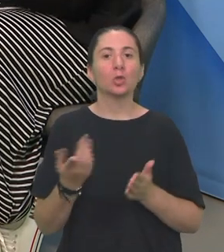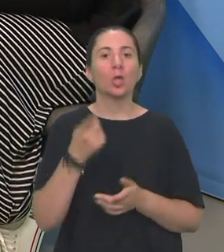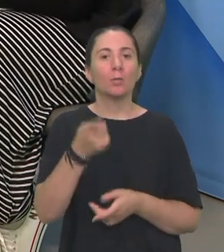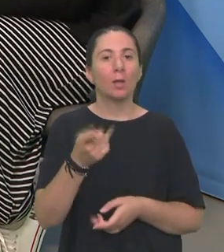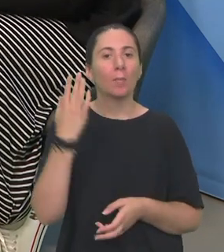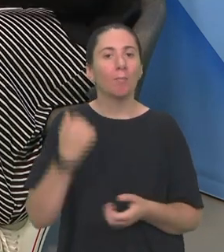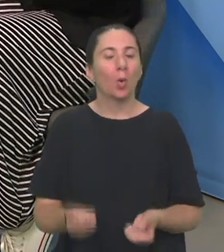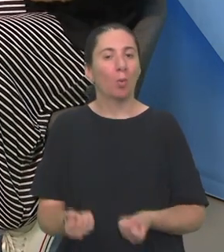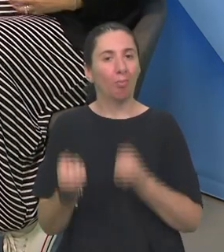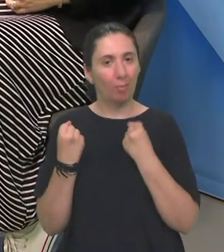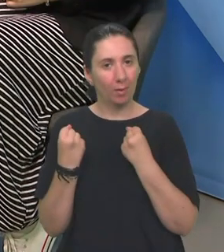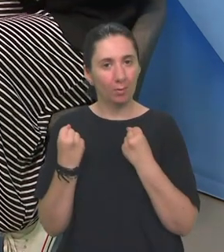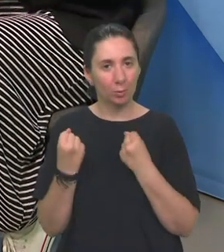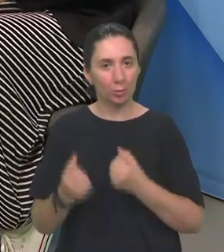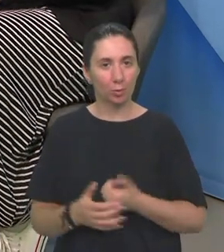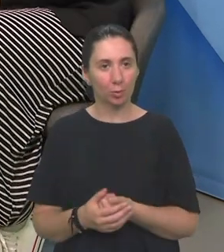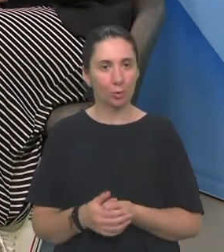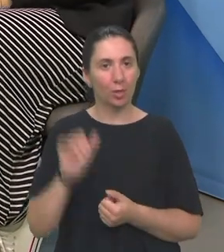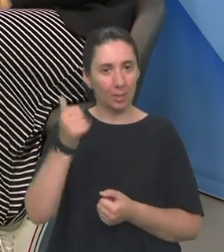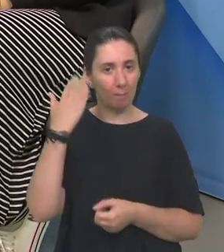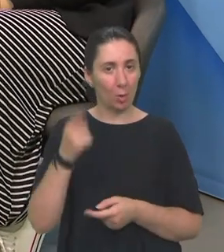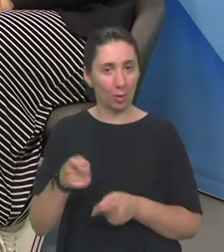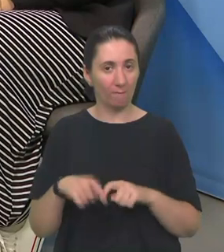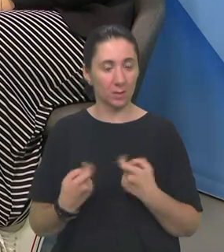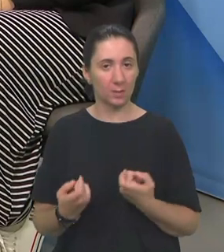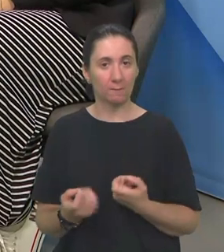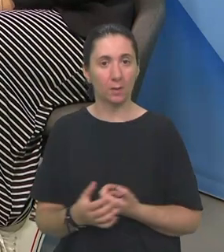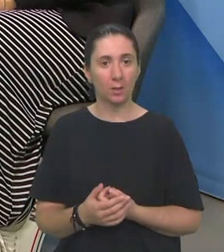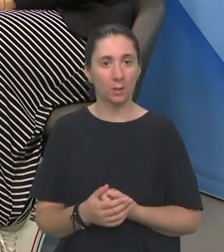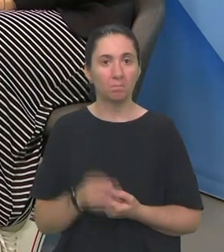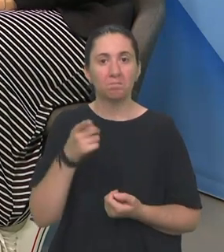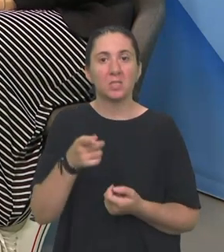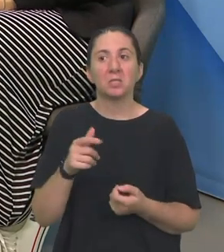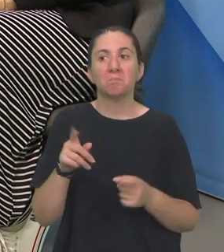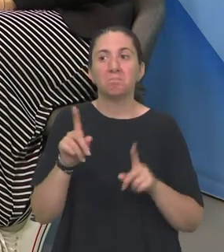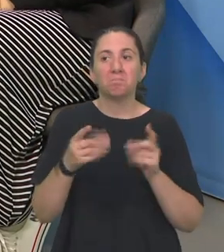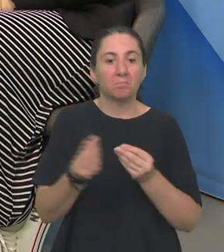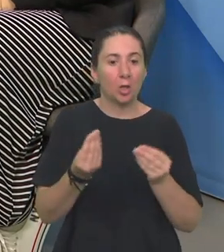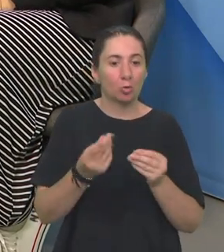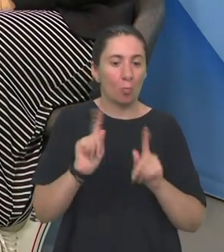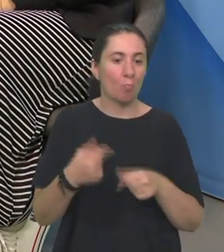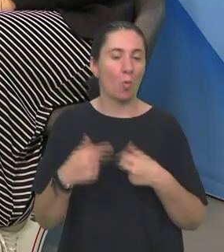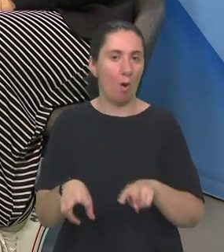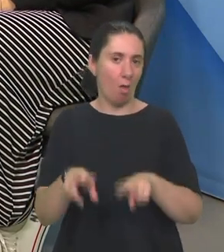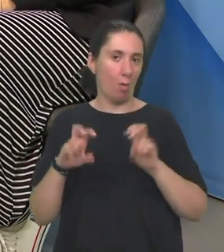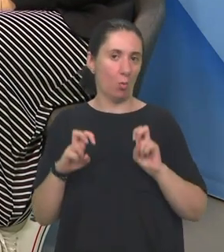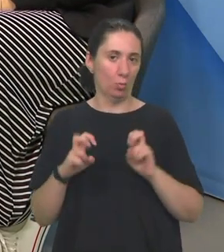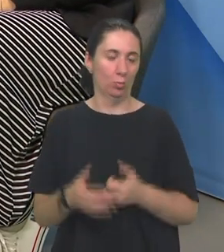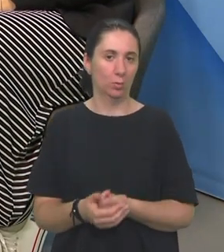što ti je bilo jako teško? Je li bilo takvih stvari? Da si jednostavno od nečega morala odustati?